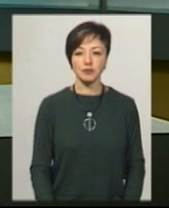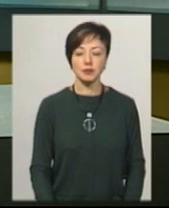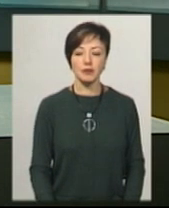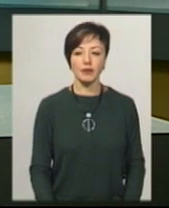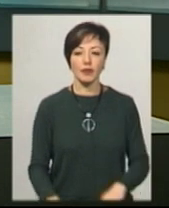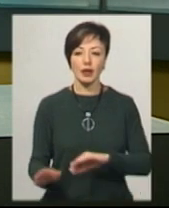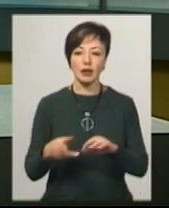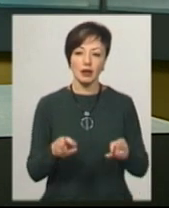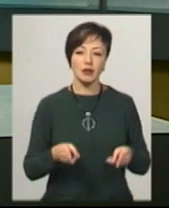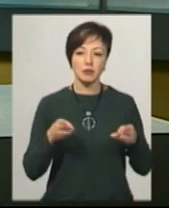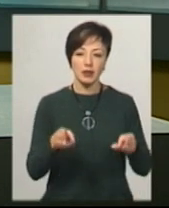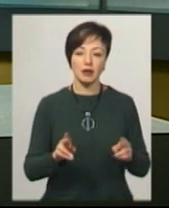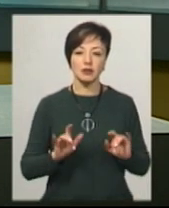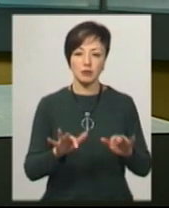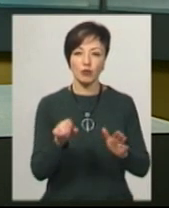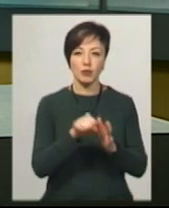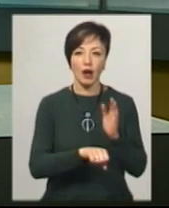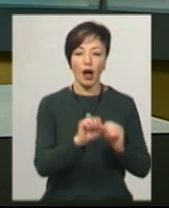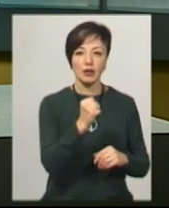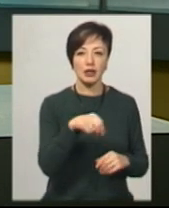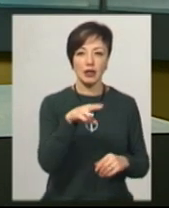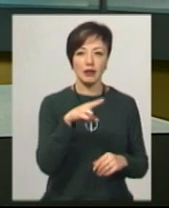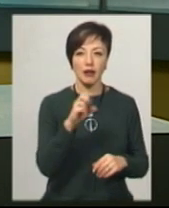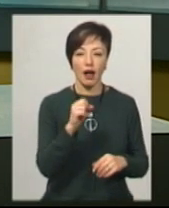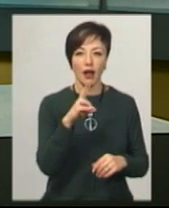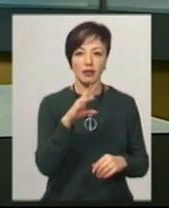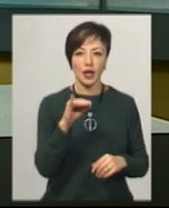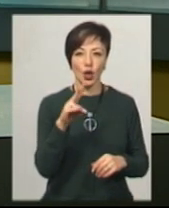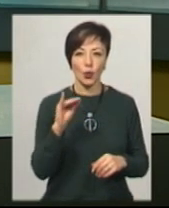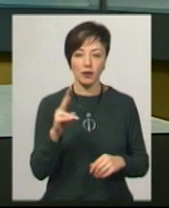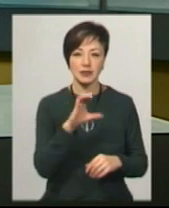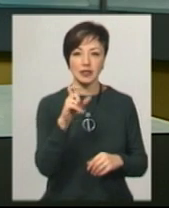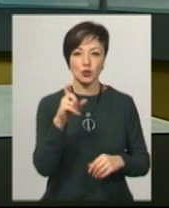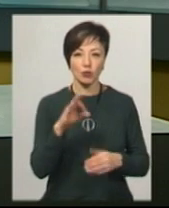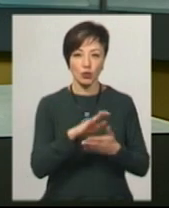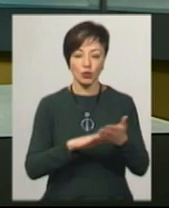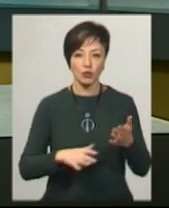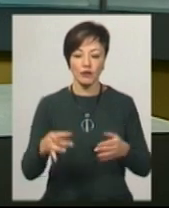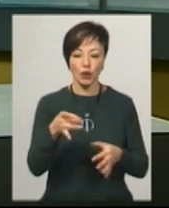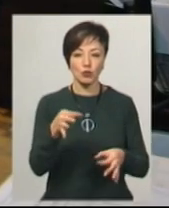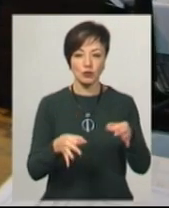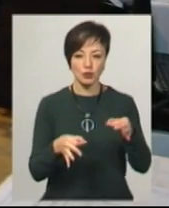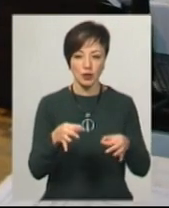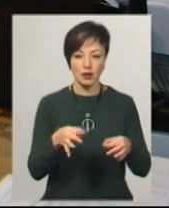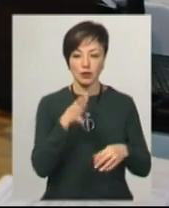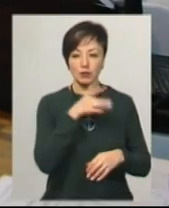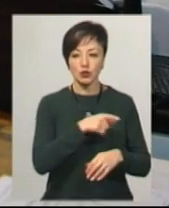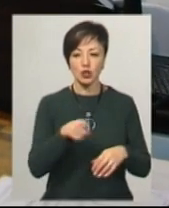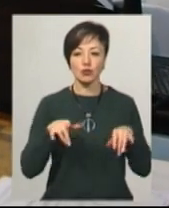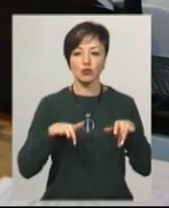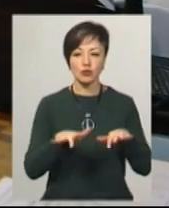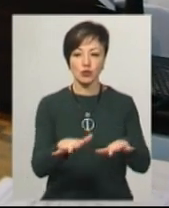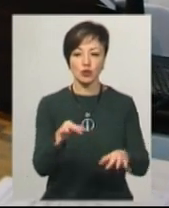Кримінальну справу щодо вбивства Андрія Данилюка в СІЗО продовжили в Хмельницькому міськрайонному суді. Під час судового